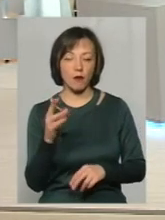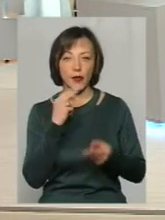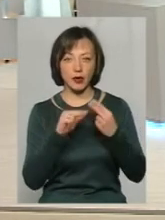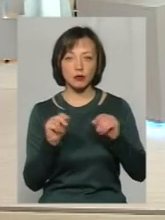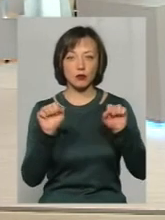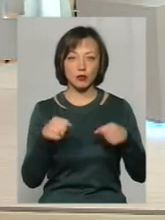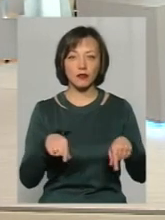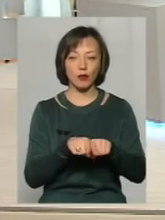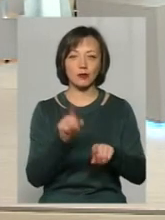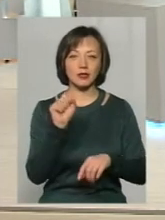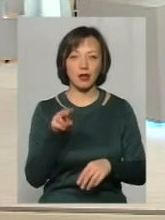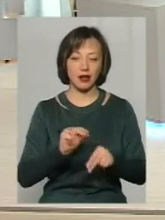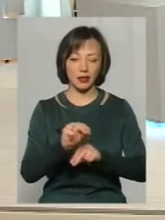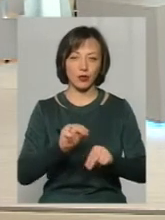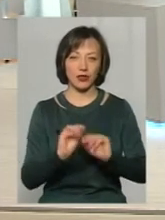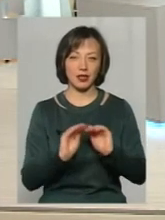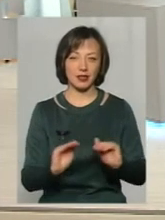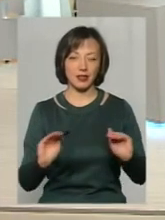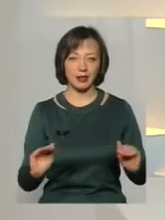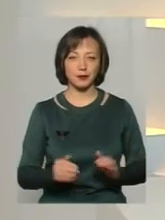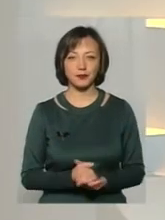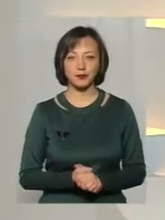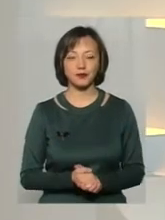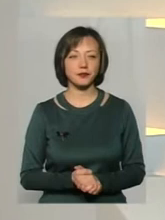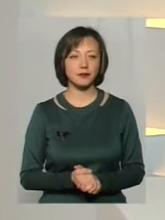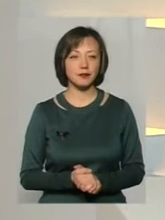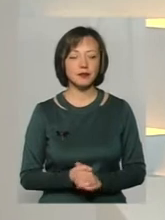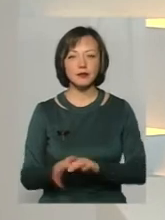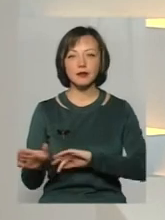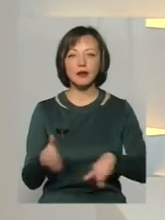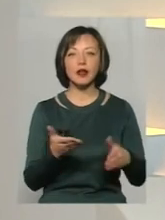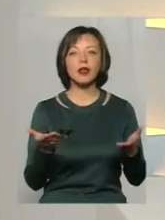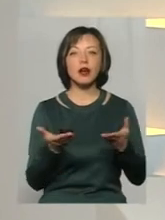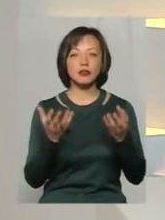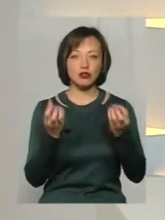зможе ще в такому залі тренувати дітей. Які ще проблеми маємо на сьогодні?